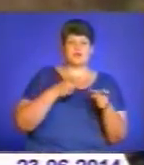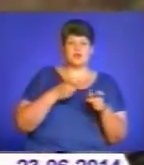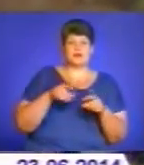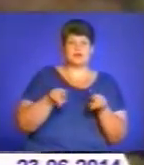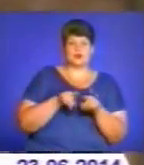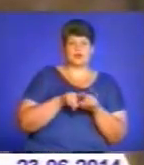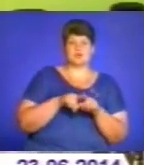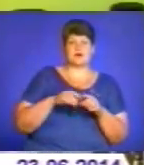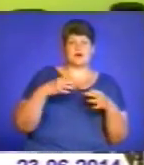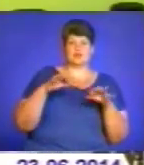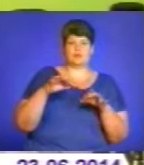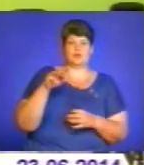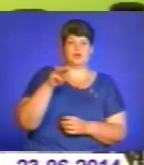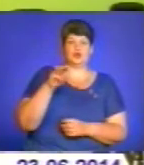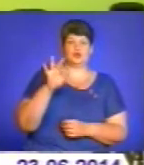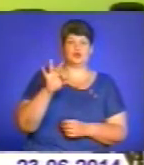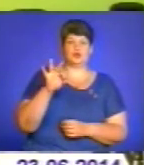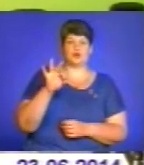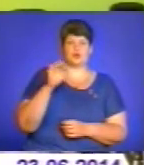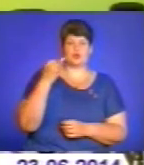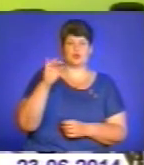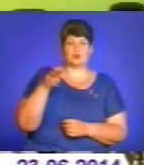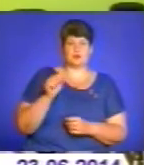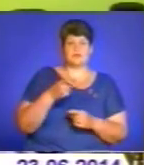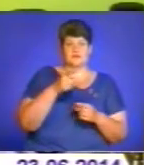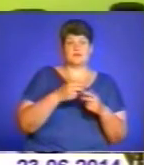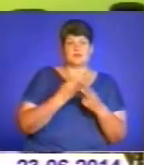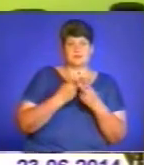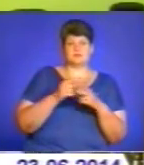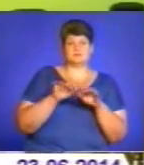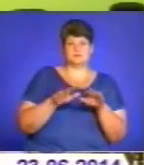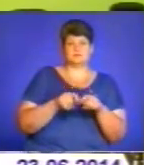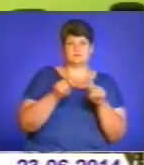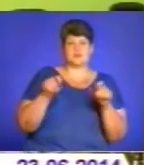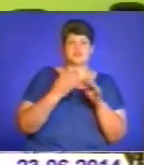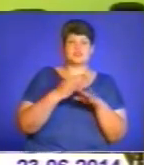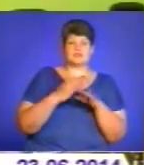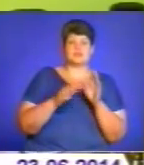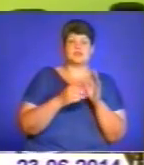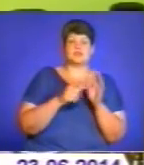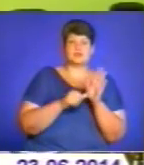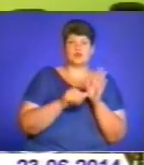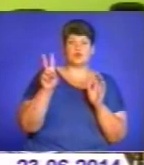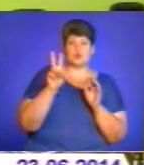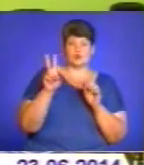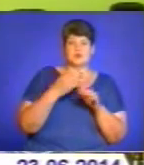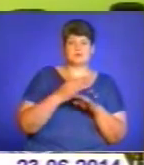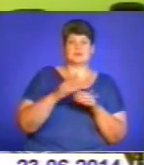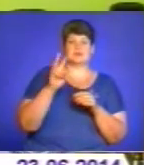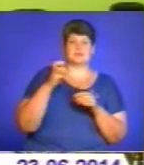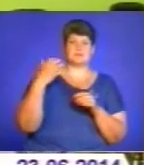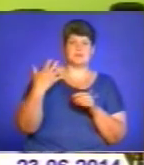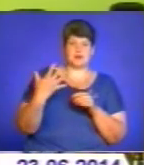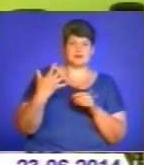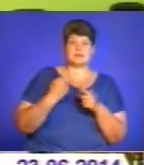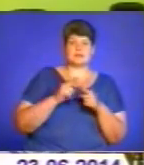Тойота Ленд Крузер. Щодо підозрюваних відкрите кримінальне провадження. Їм інкримінують частину 2 статті 345 Кримінального кодексу України.